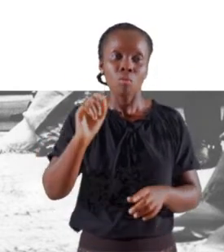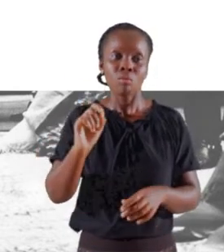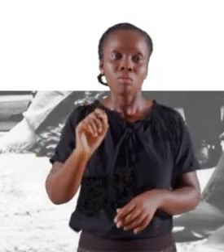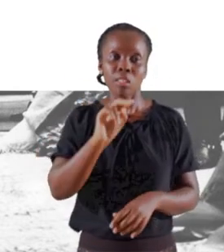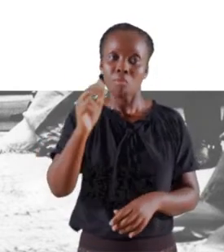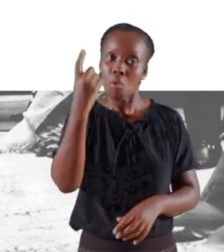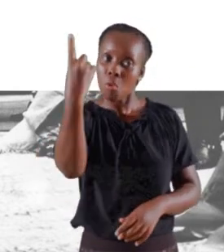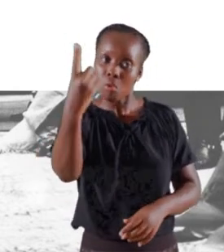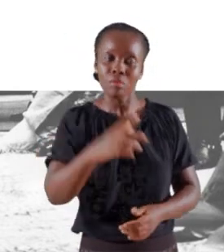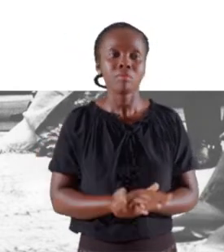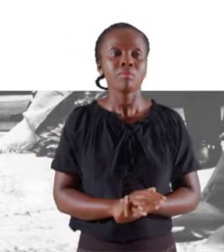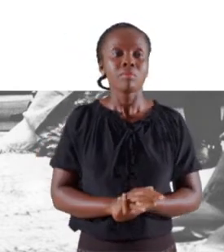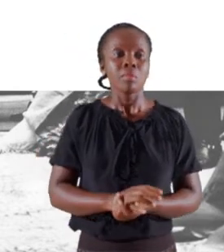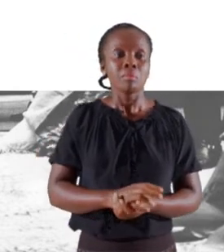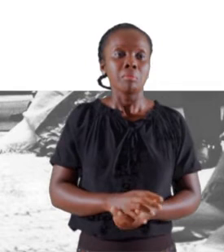militaire,